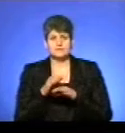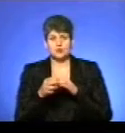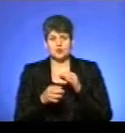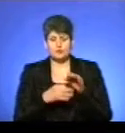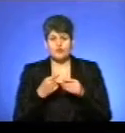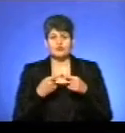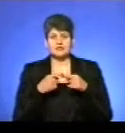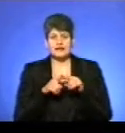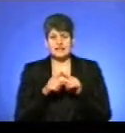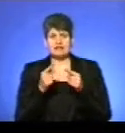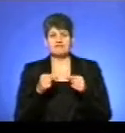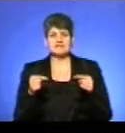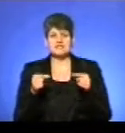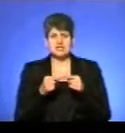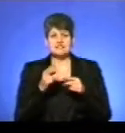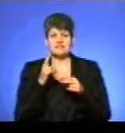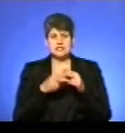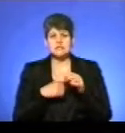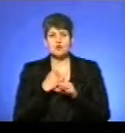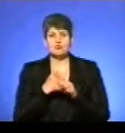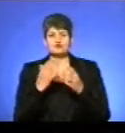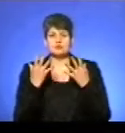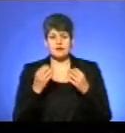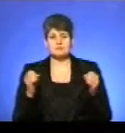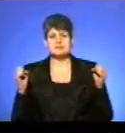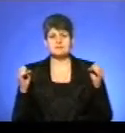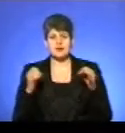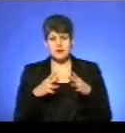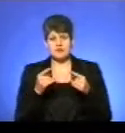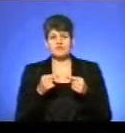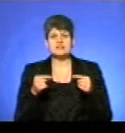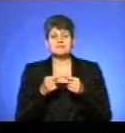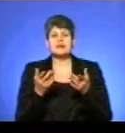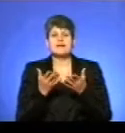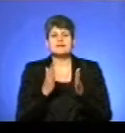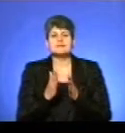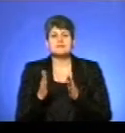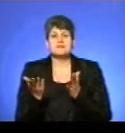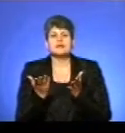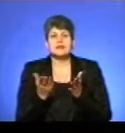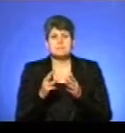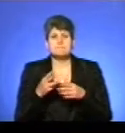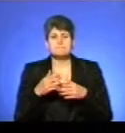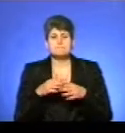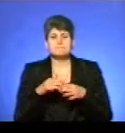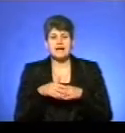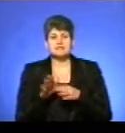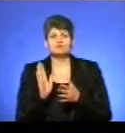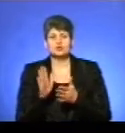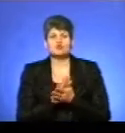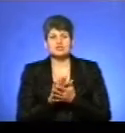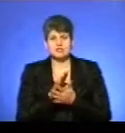визначається в кінці робочого дня, ми збираємося і визначаємо, яка система, який механізм буде для очищення вночі.